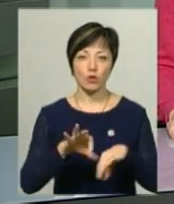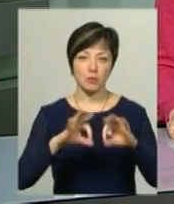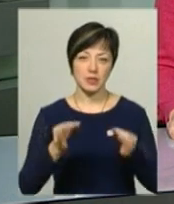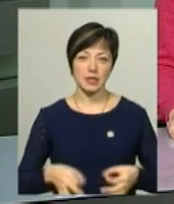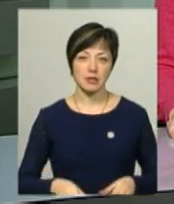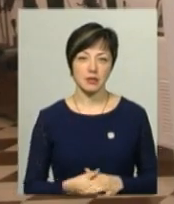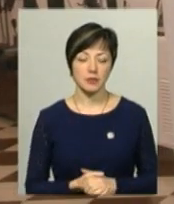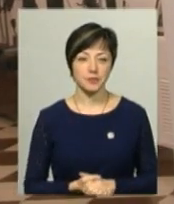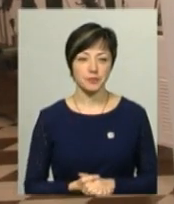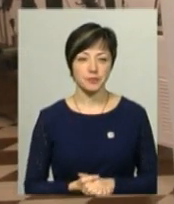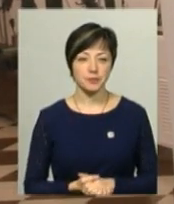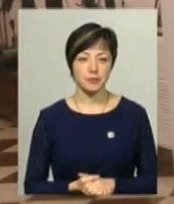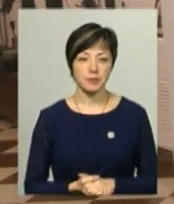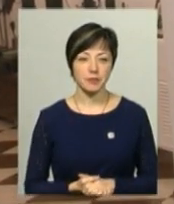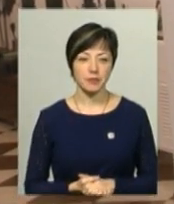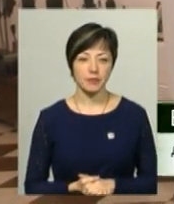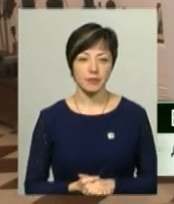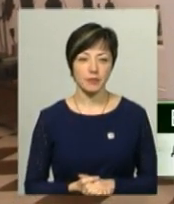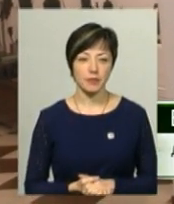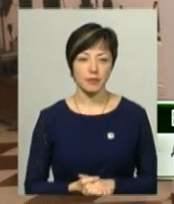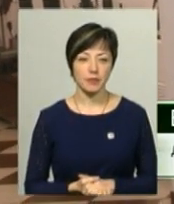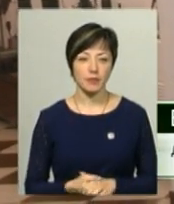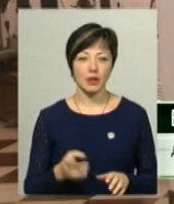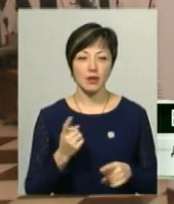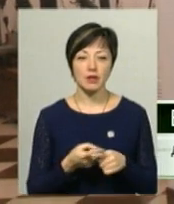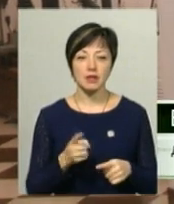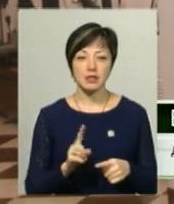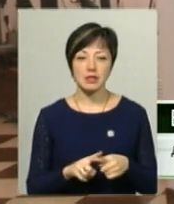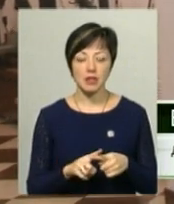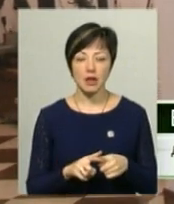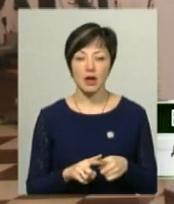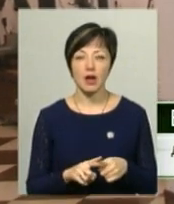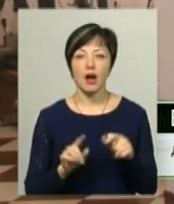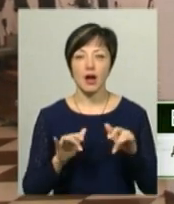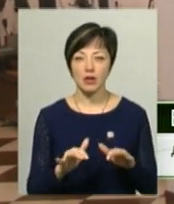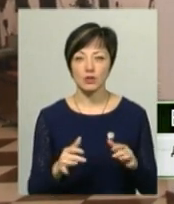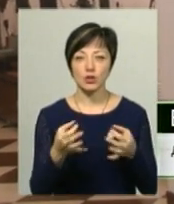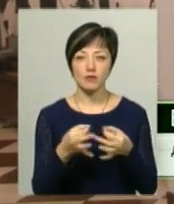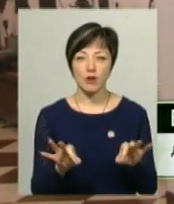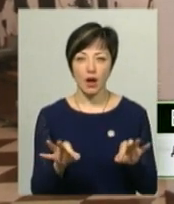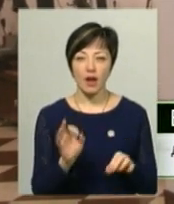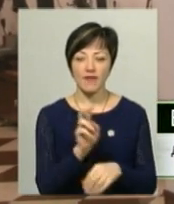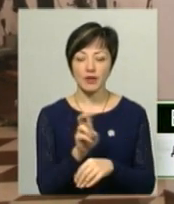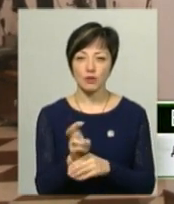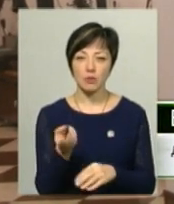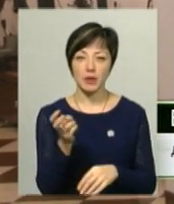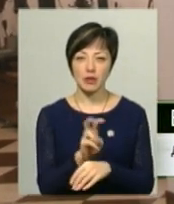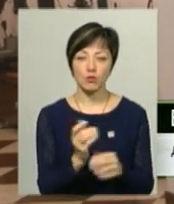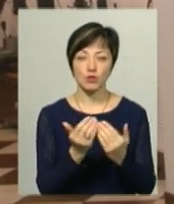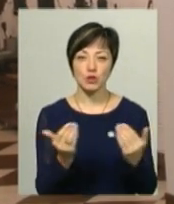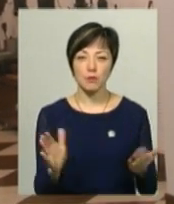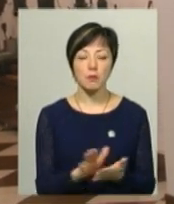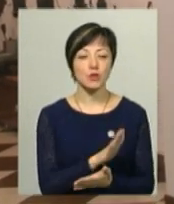Ця акція дозволяє відвідувачам прийти до музею безкоштовно, що